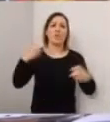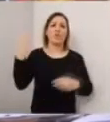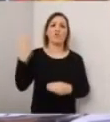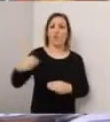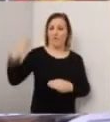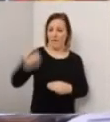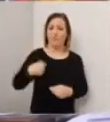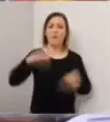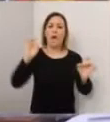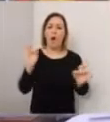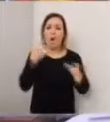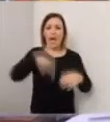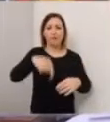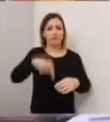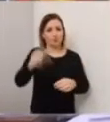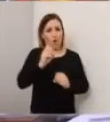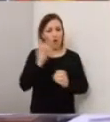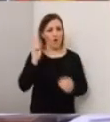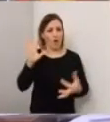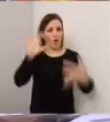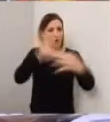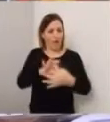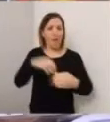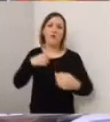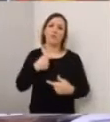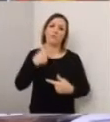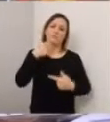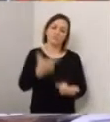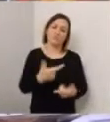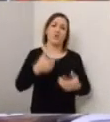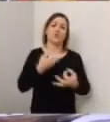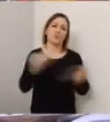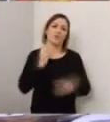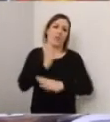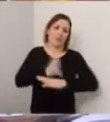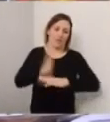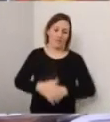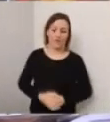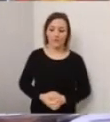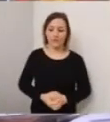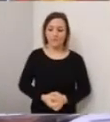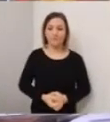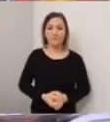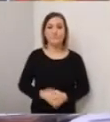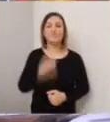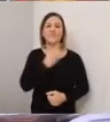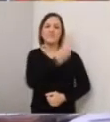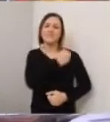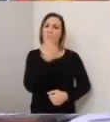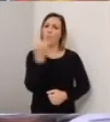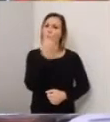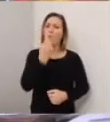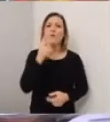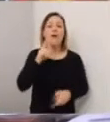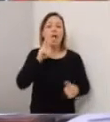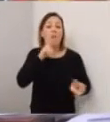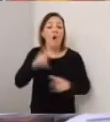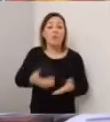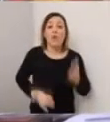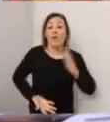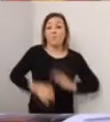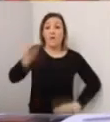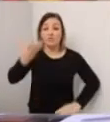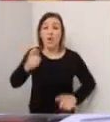domande, per cui volevo approfittare di questo collegamento per dare i giusti carimenti. Allora, c'è chi mi chiede maggiori